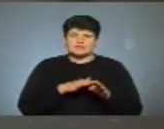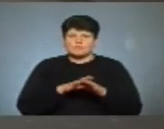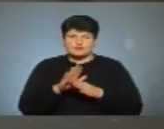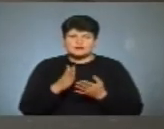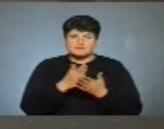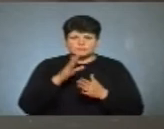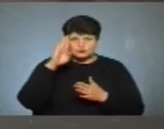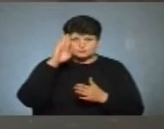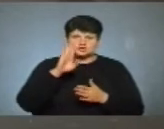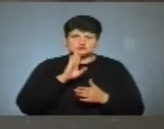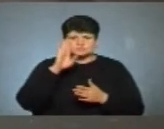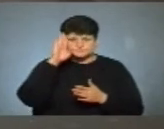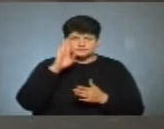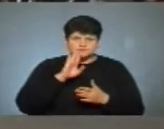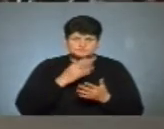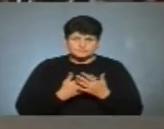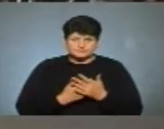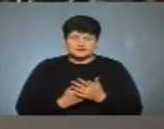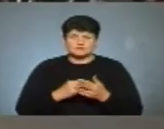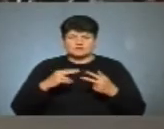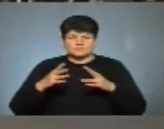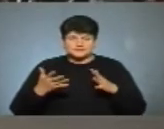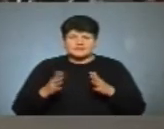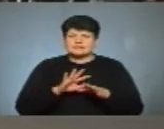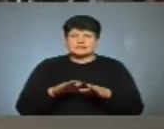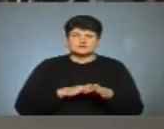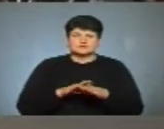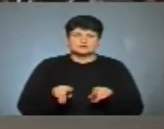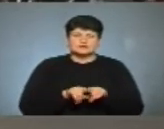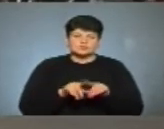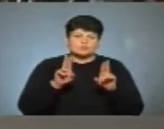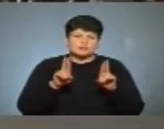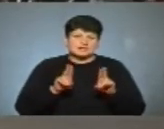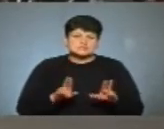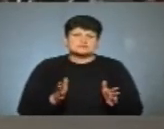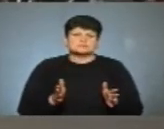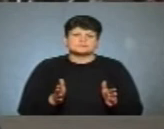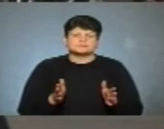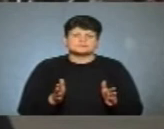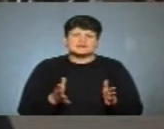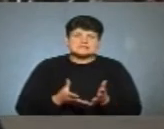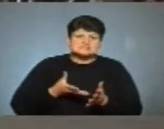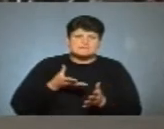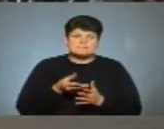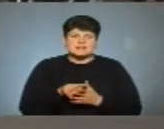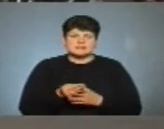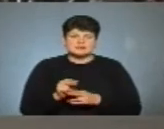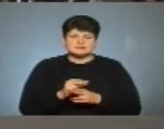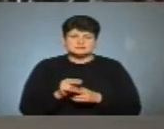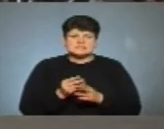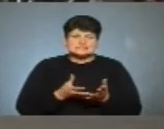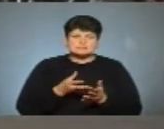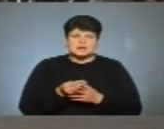має йти чоловік-жінка, чоловік-жінка або навпаки. Також недотримано принципу правил сплати